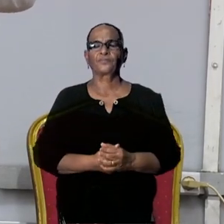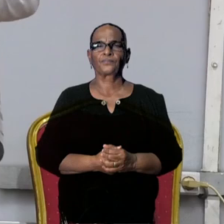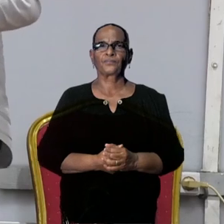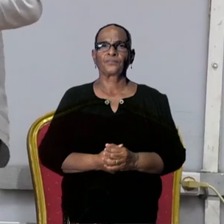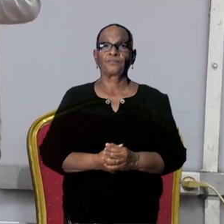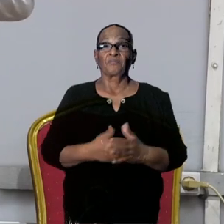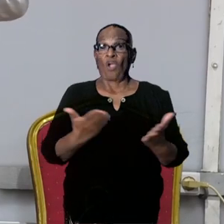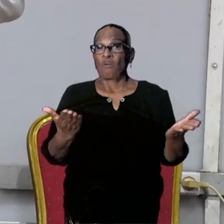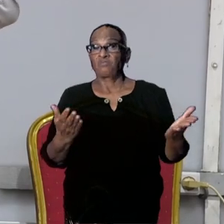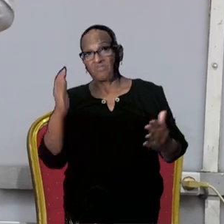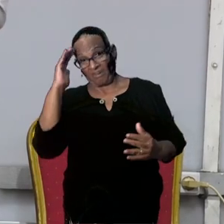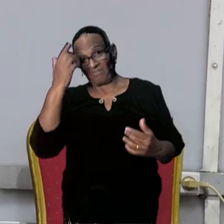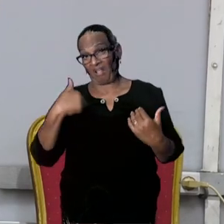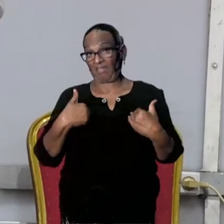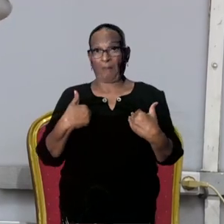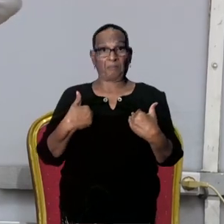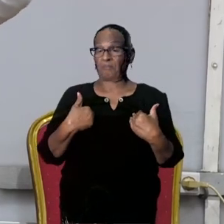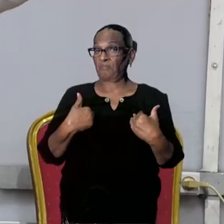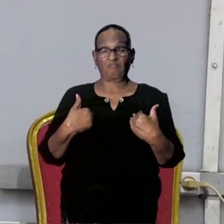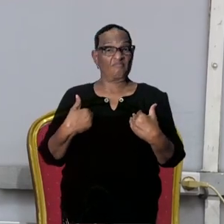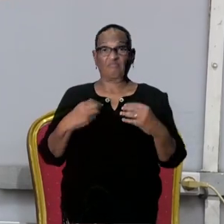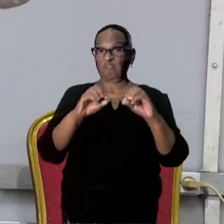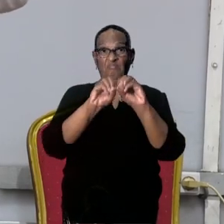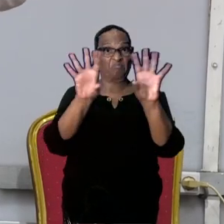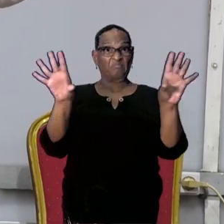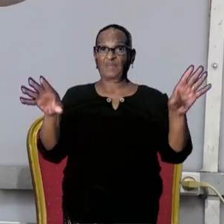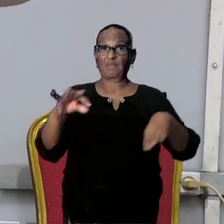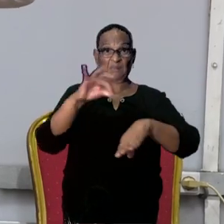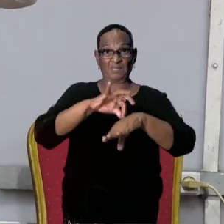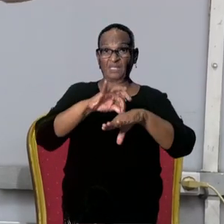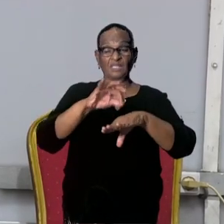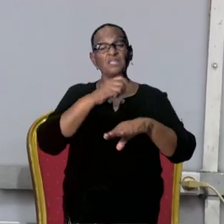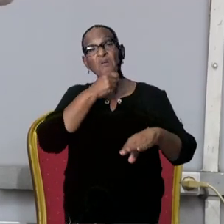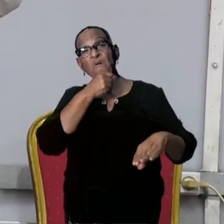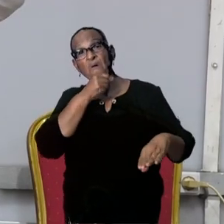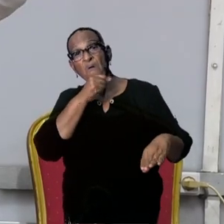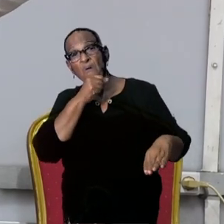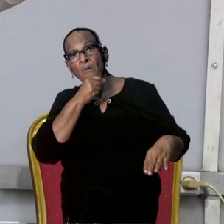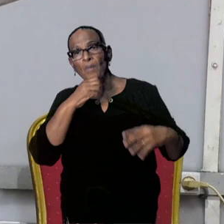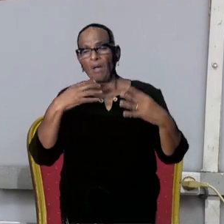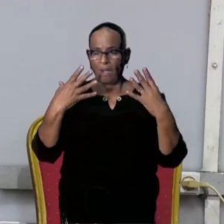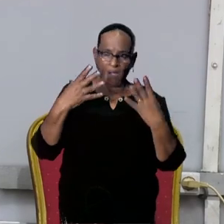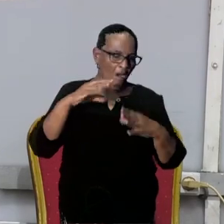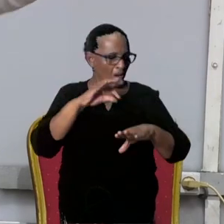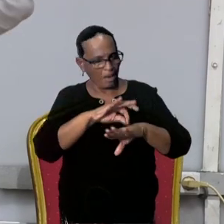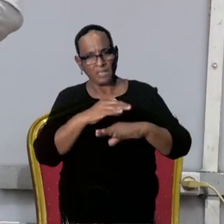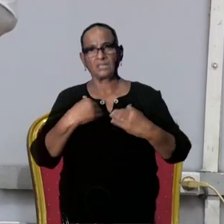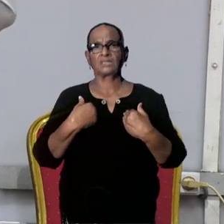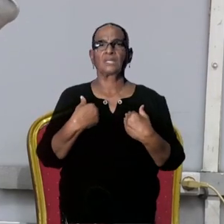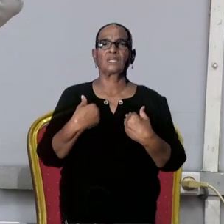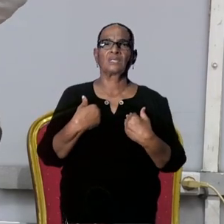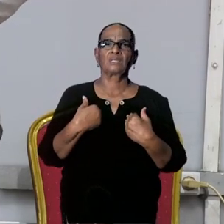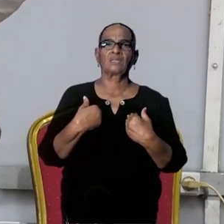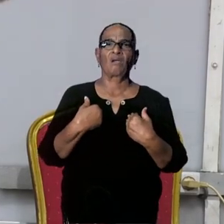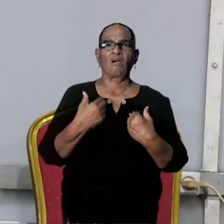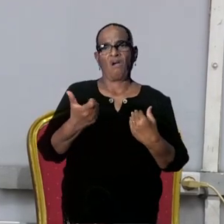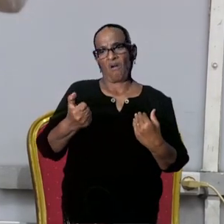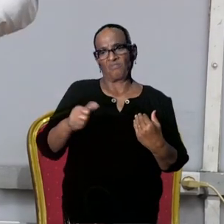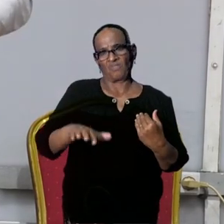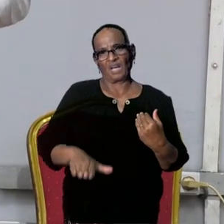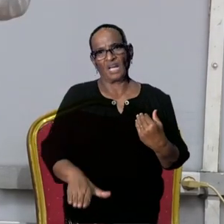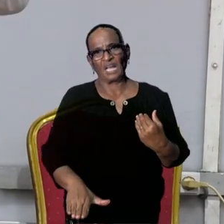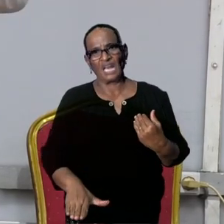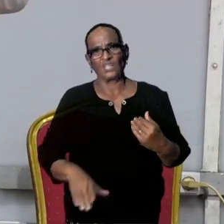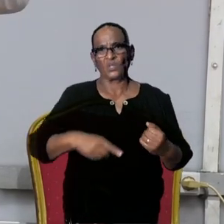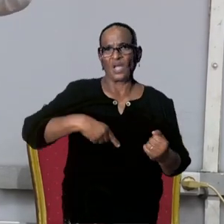Of zijn we bekend gemaakt. Bijvoorbeeld een zieke oma, een oma die plots een unwell wordt. En zeg maar een klein zoon die wil snel